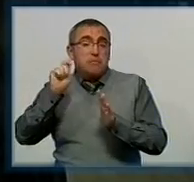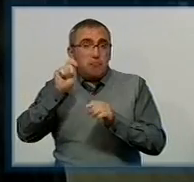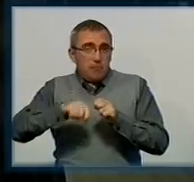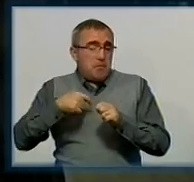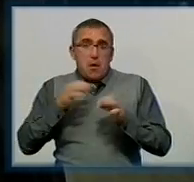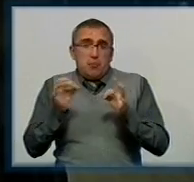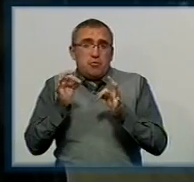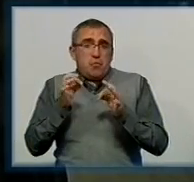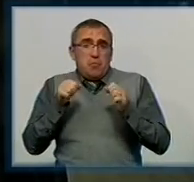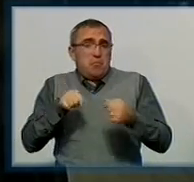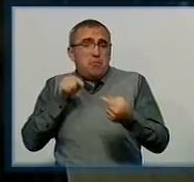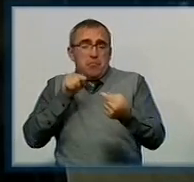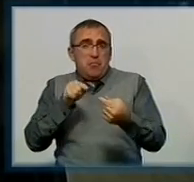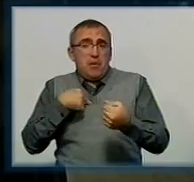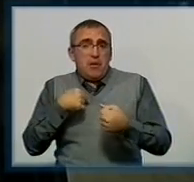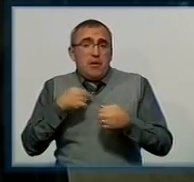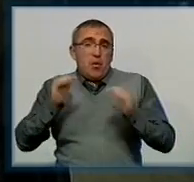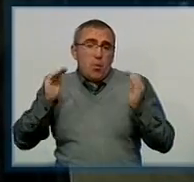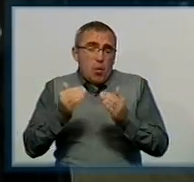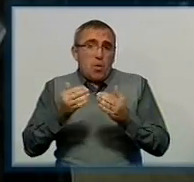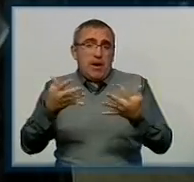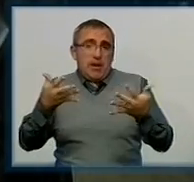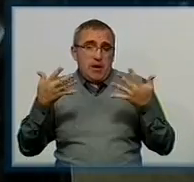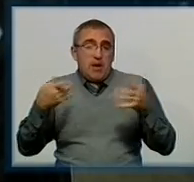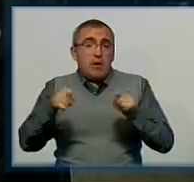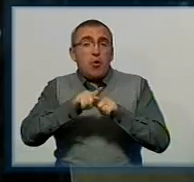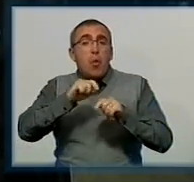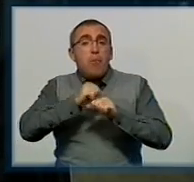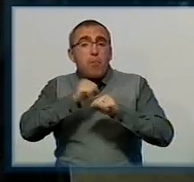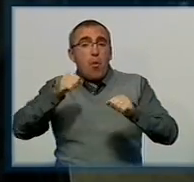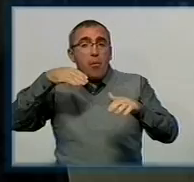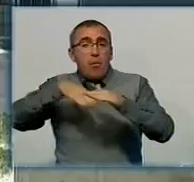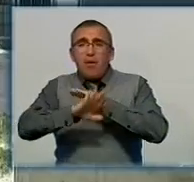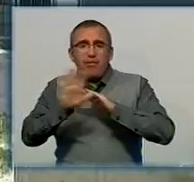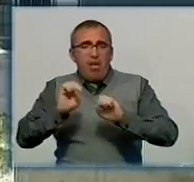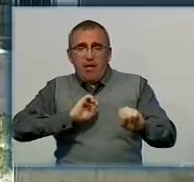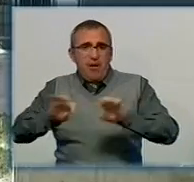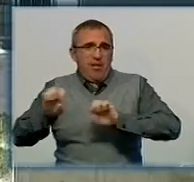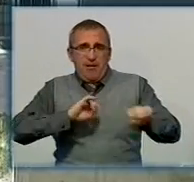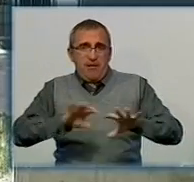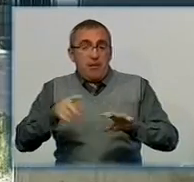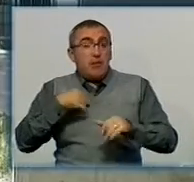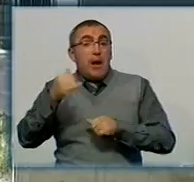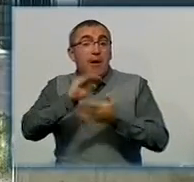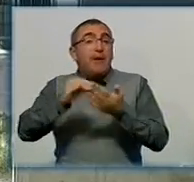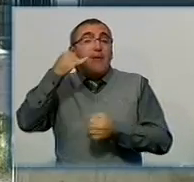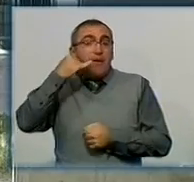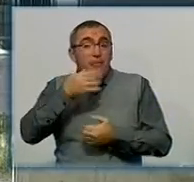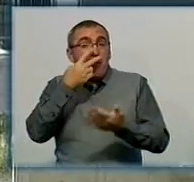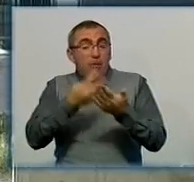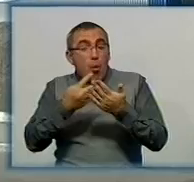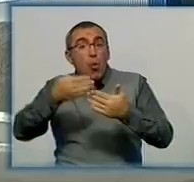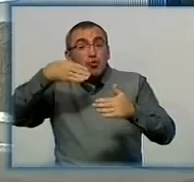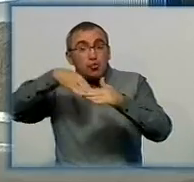ж нічого не маю. Ні, воно стоїть, як говориться, ясно. Тобто це бамбопєще, воно не захламлено. Нам обіцяють придзвонити, показати приміщення